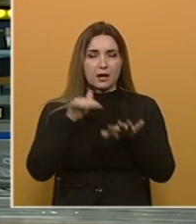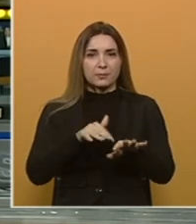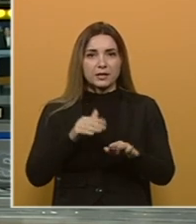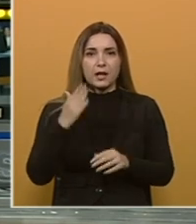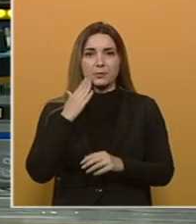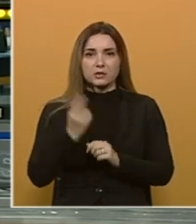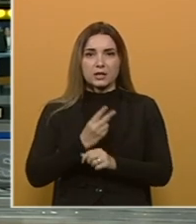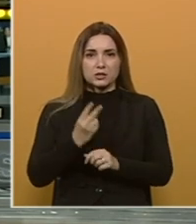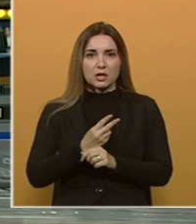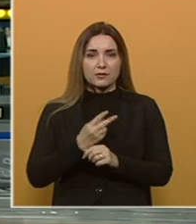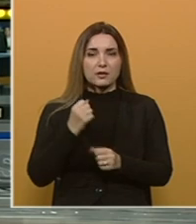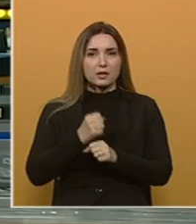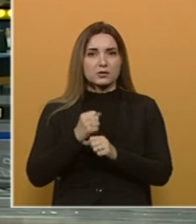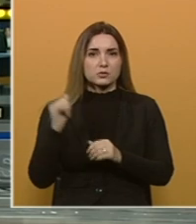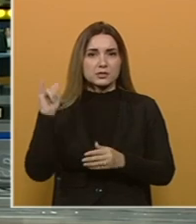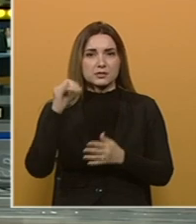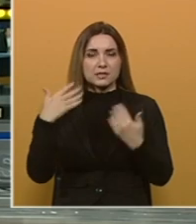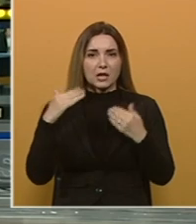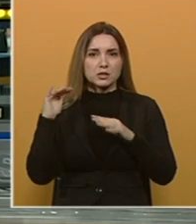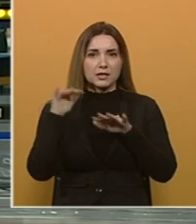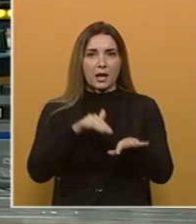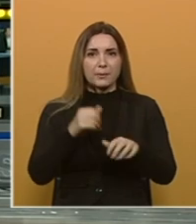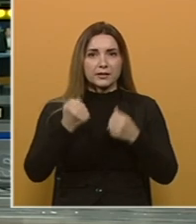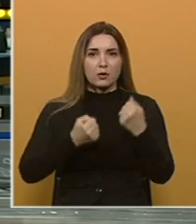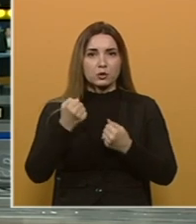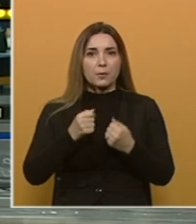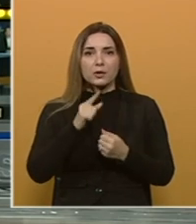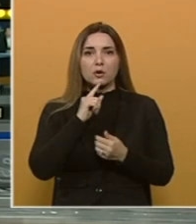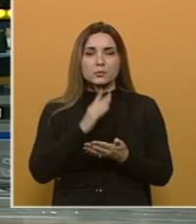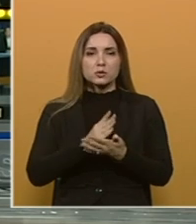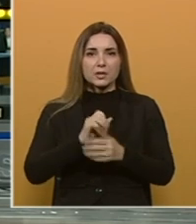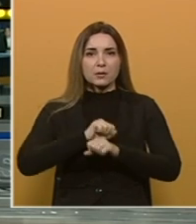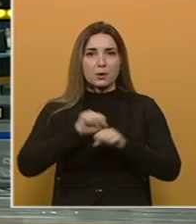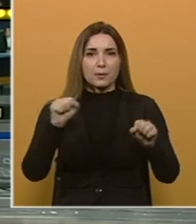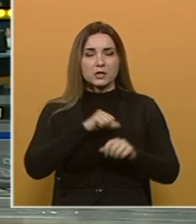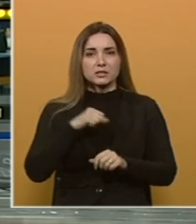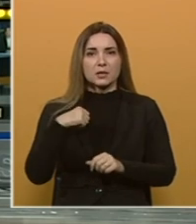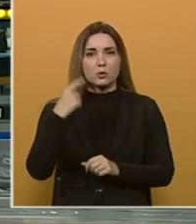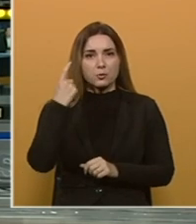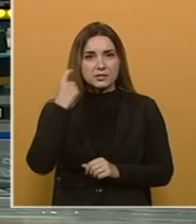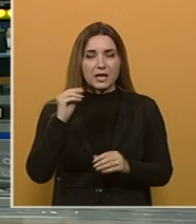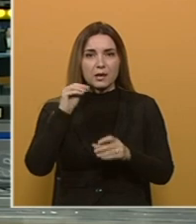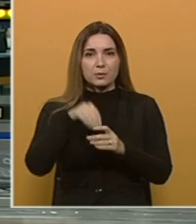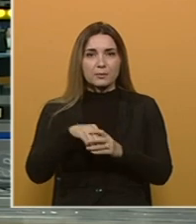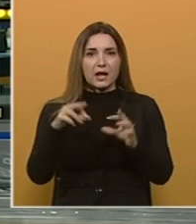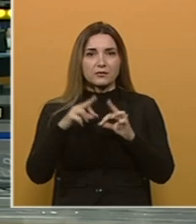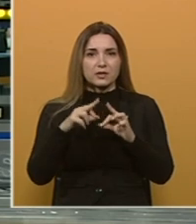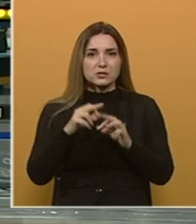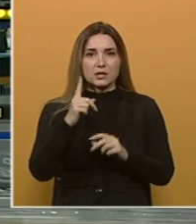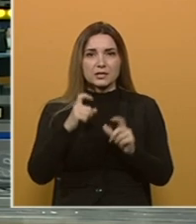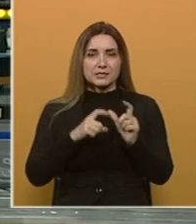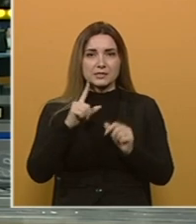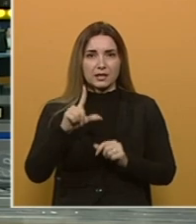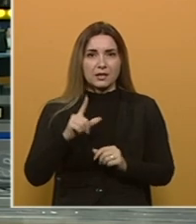Istodobno Sjedinjene američke države izvale su zračni napad na automobil u kojem su bili bombaši samubojice, pripadnici afganistanskog